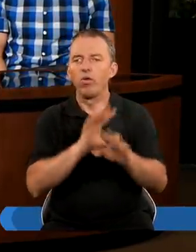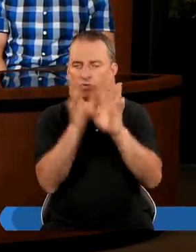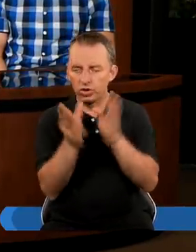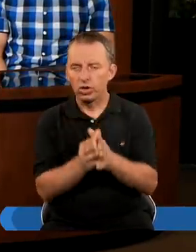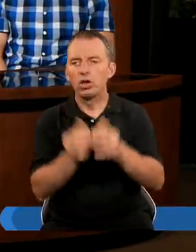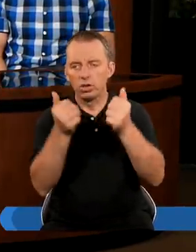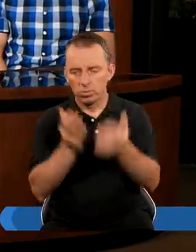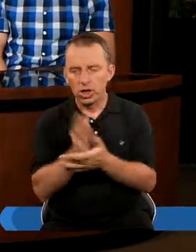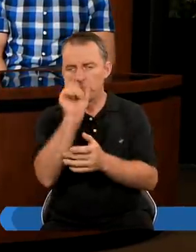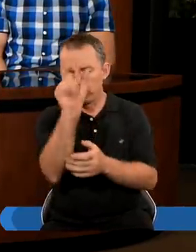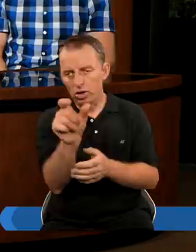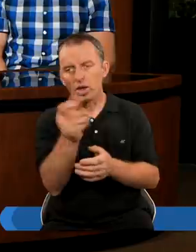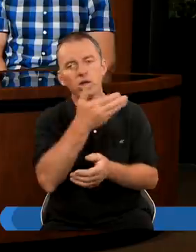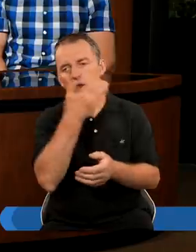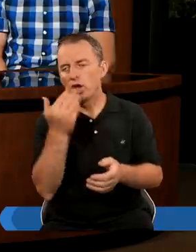Drogi